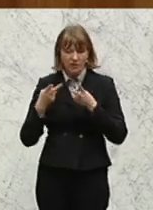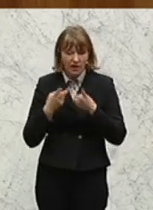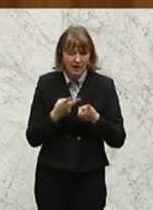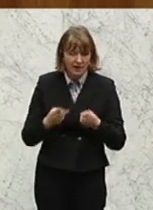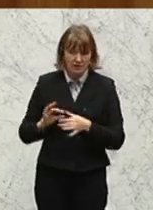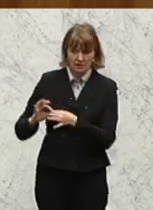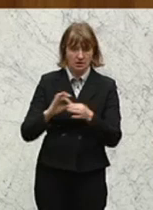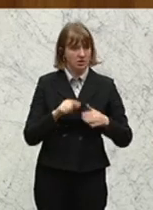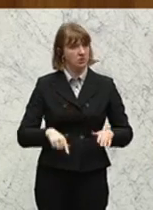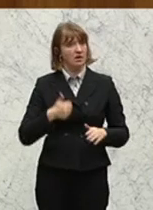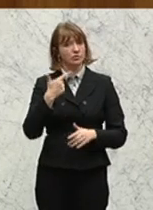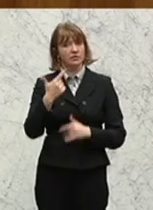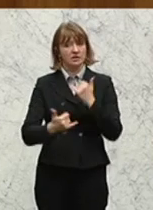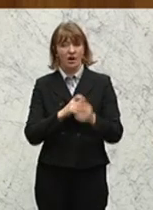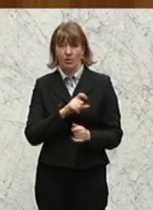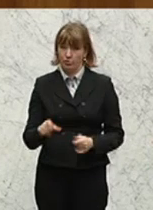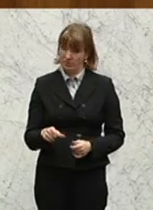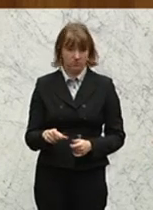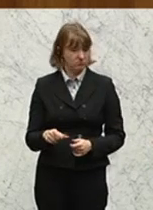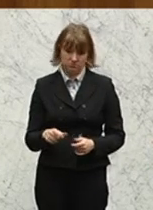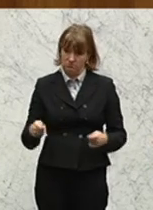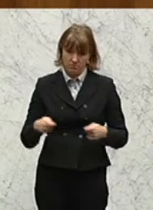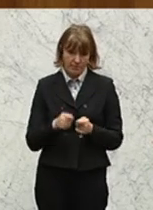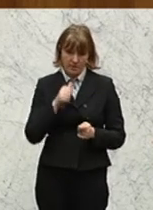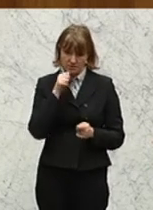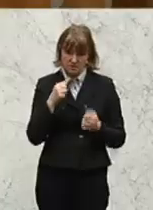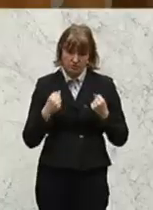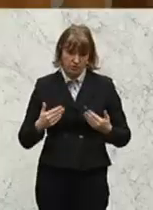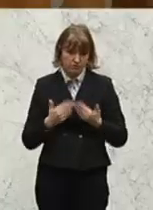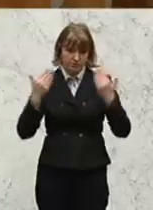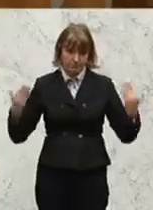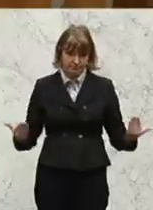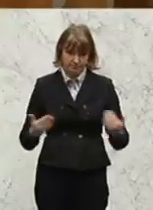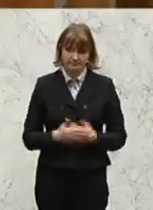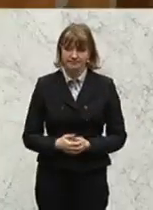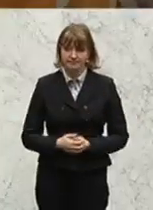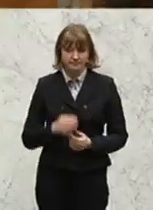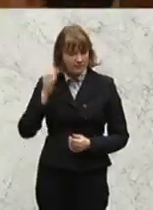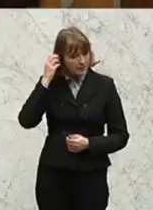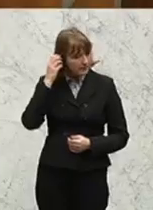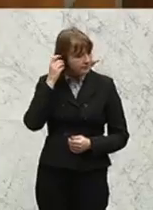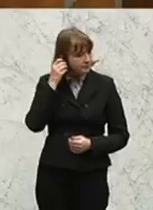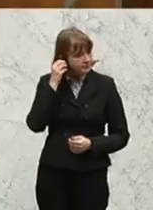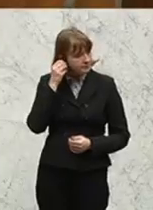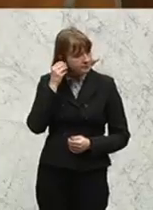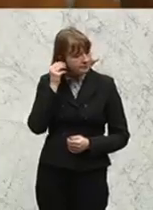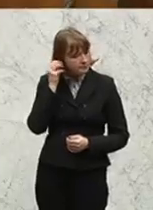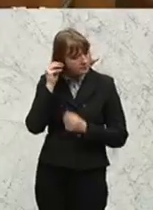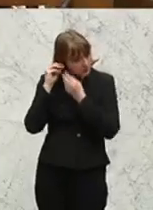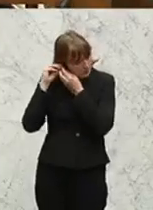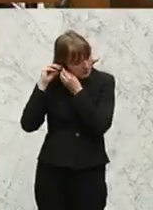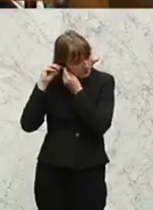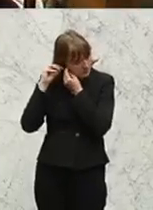des 21. Jahrhunderts nicht verloren haben. Dankeschön. Das sagt Nikolaus Pelakovic